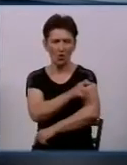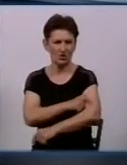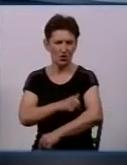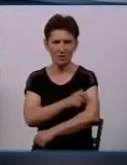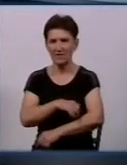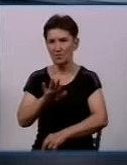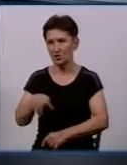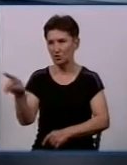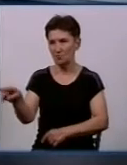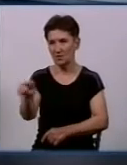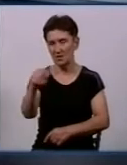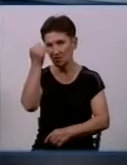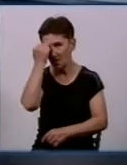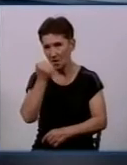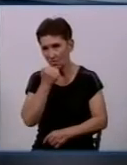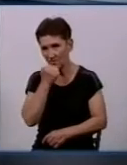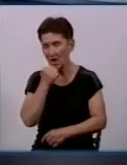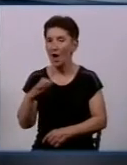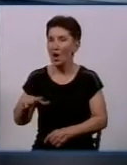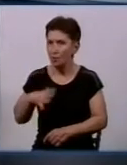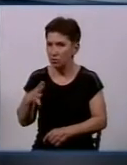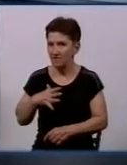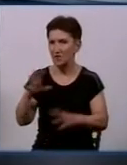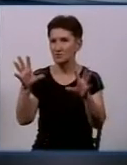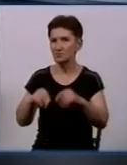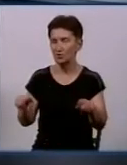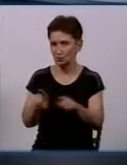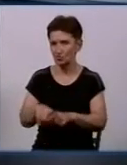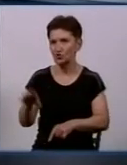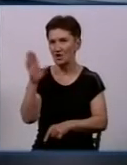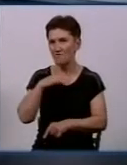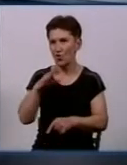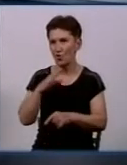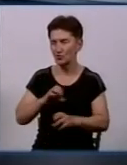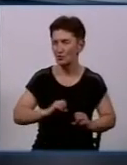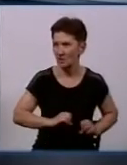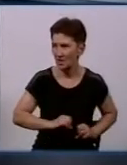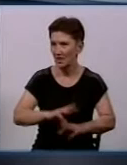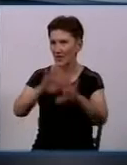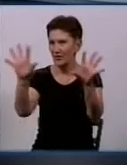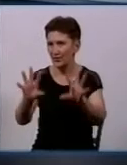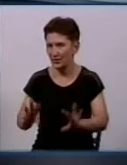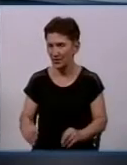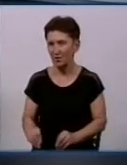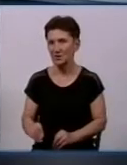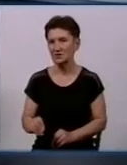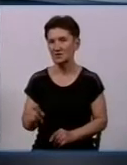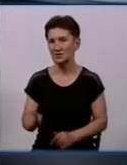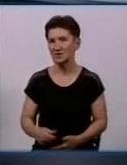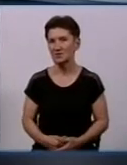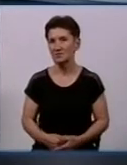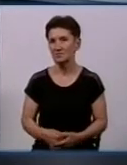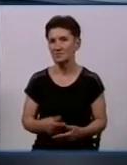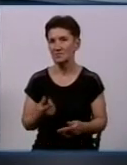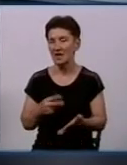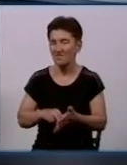потім дякували, і вони від'їжджали. А бували випадки, що вони також зливали воду і допомагали нам безперебійно погасити певну пожежу. Тобто в цьому